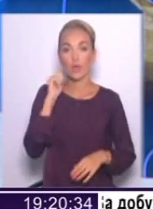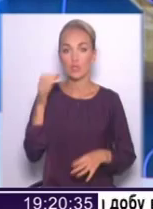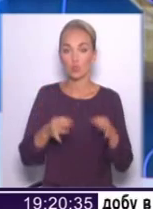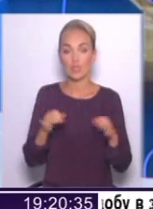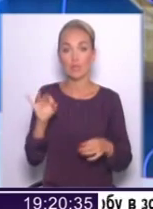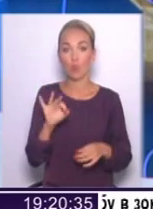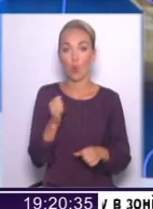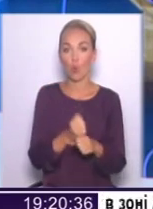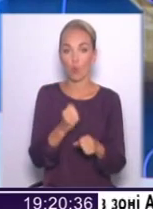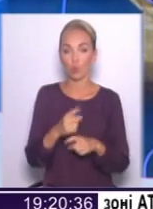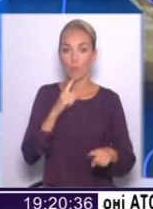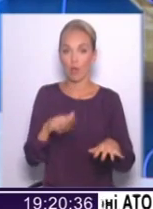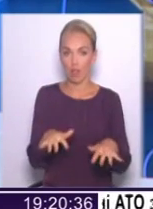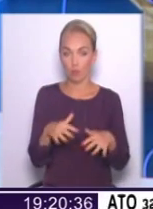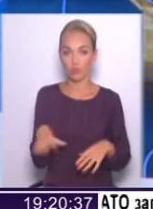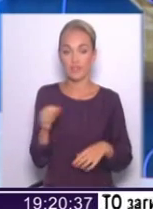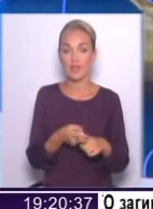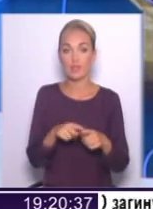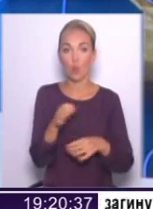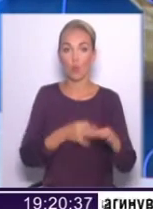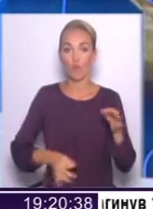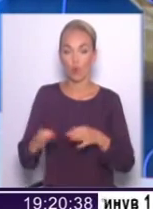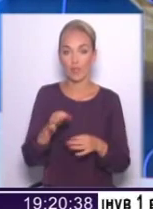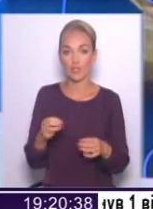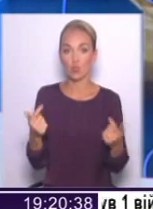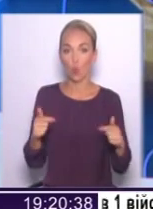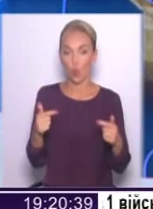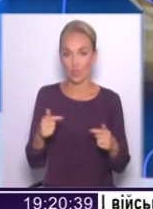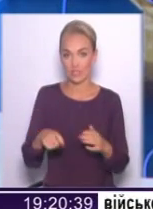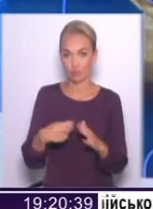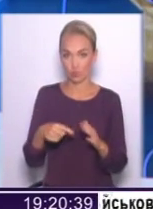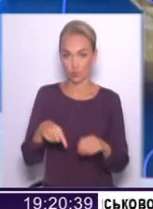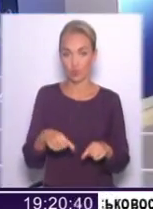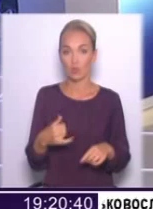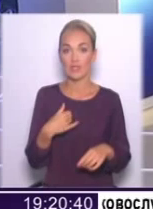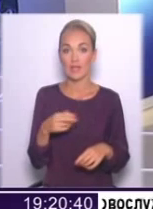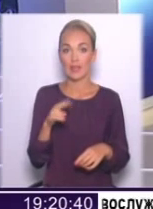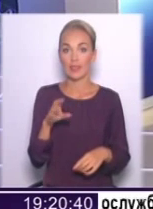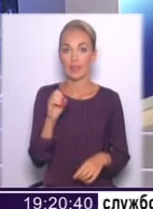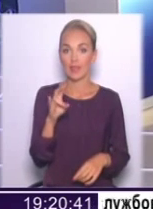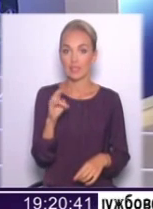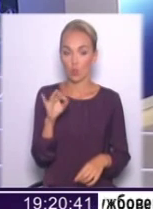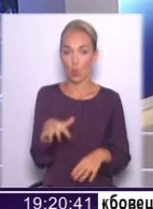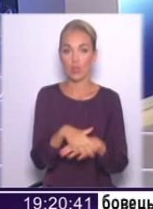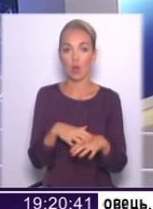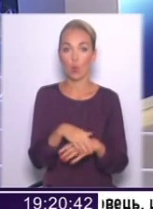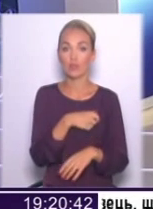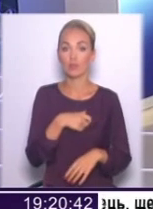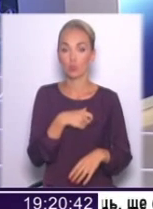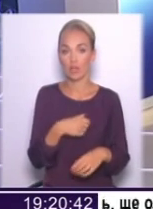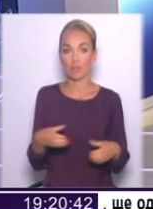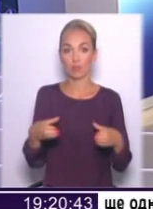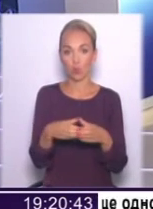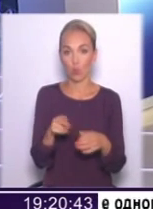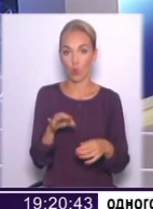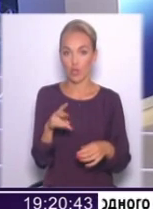роботу парламенту. Все це обговорювати будемо із гостем студії. В гостях у нас Вадим Денисенко, народний депутат від блоку Петра Порошенка,